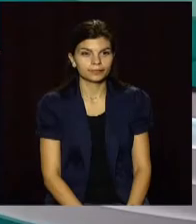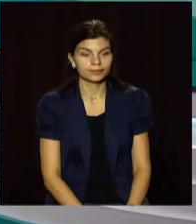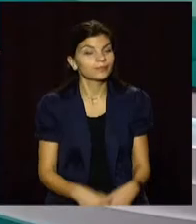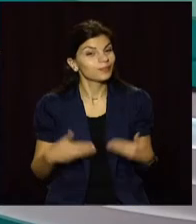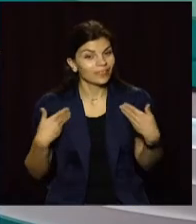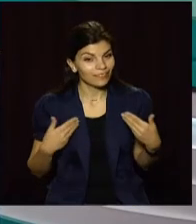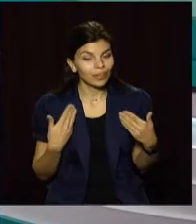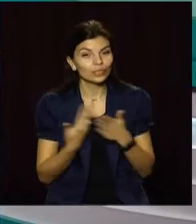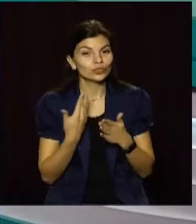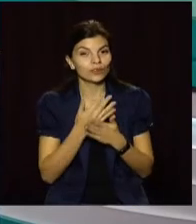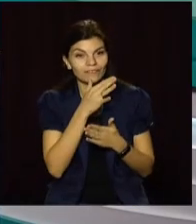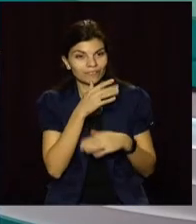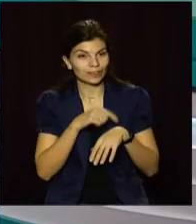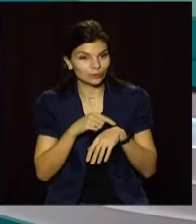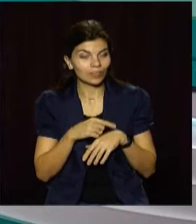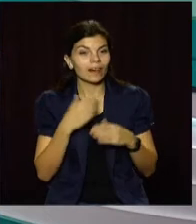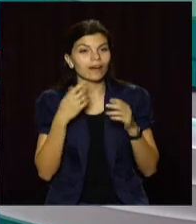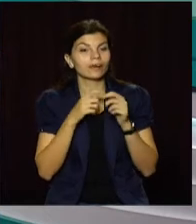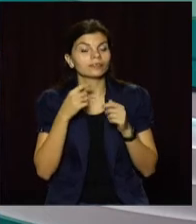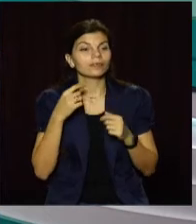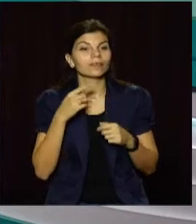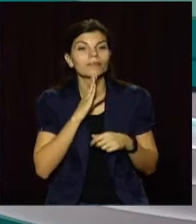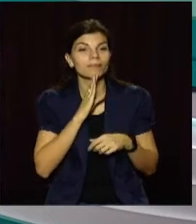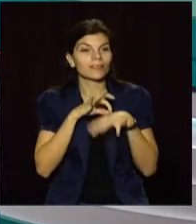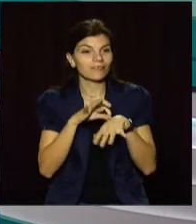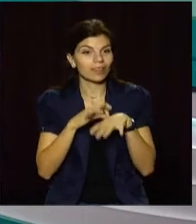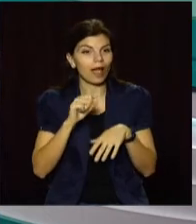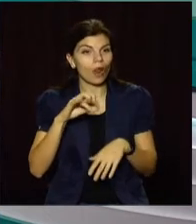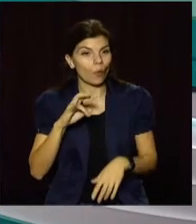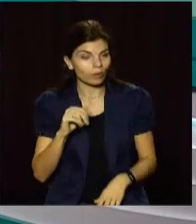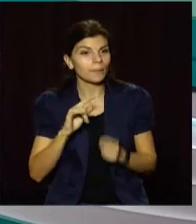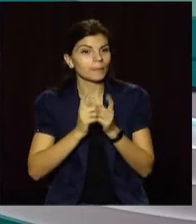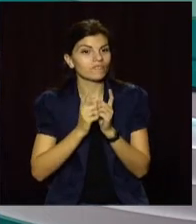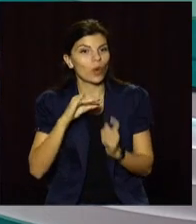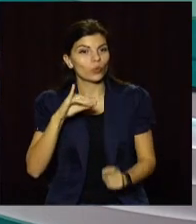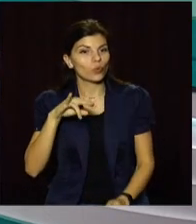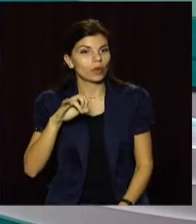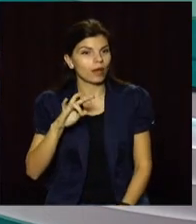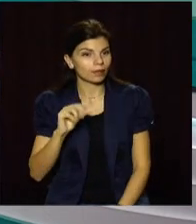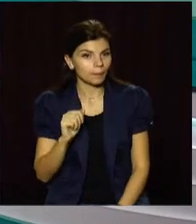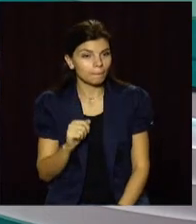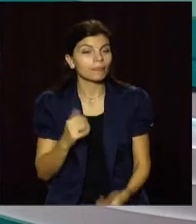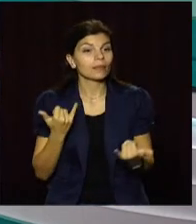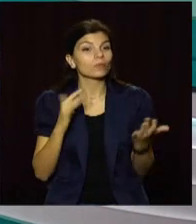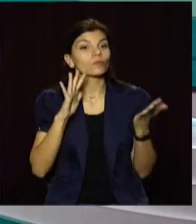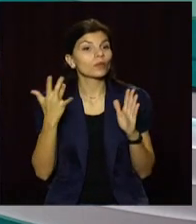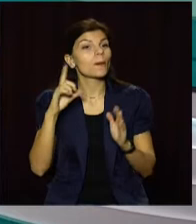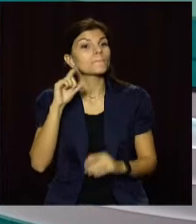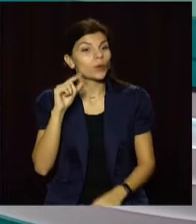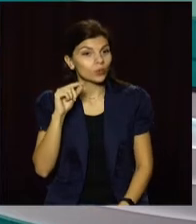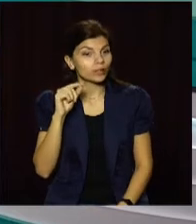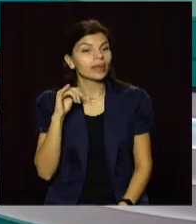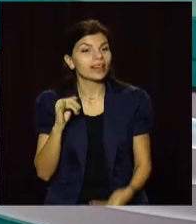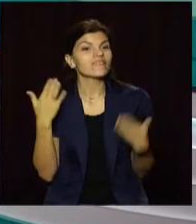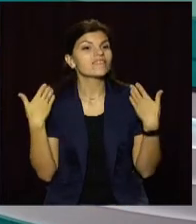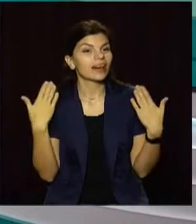Вітаю. Час новин на відкритому в студії Альон Гребельник та сурдоперекладачка Юліана Пугавкіна. І про події понеділка та